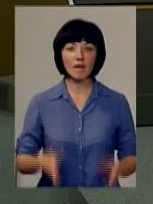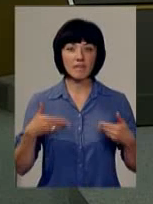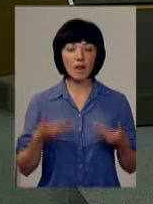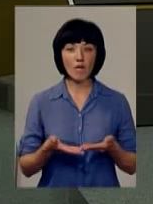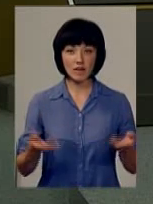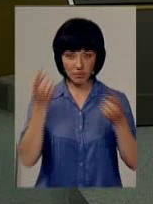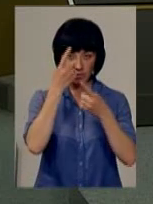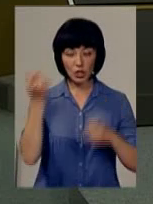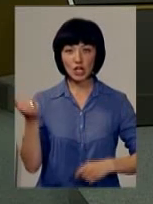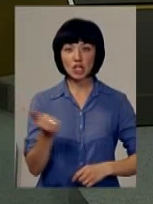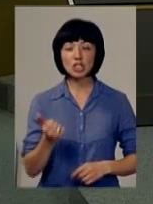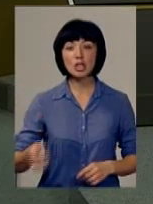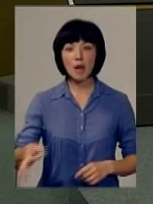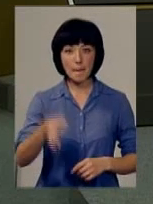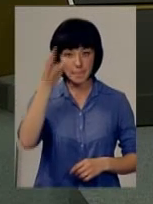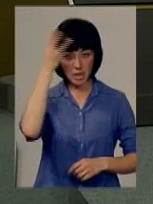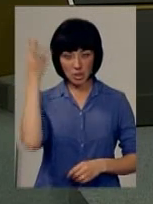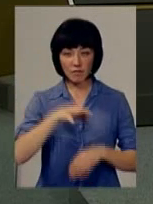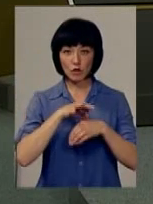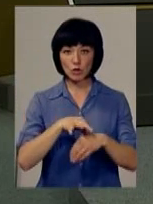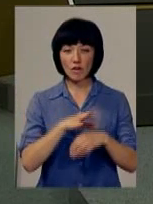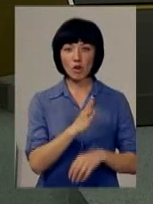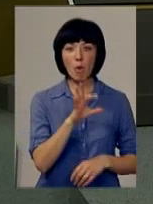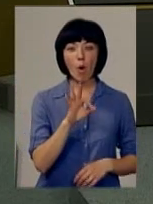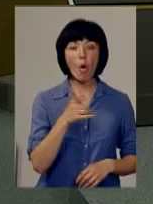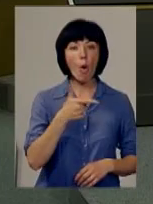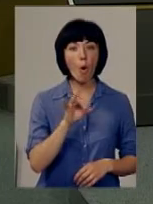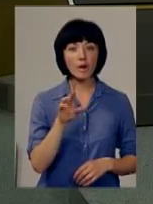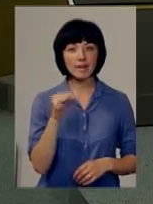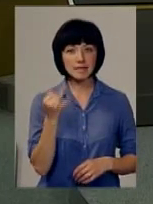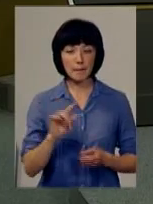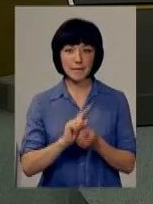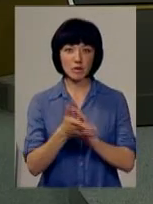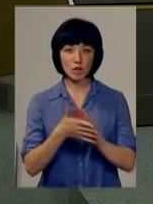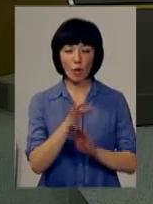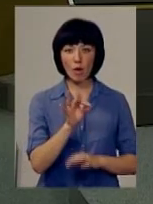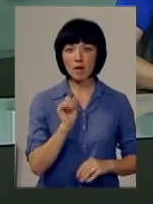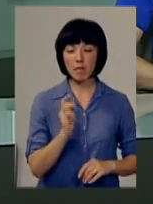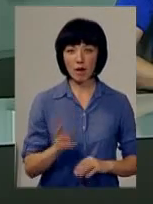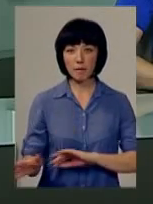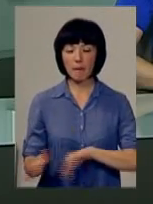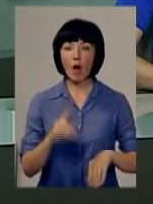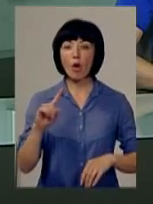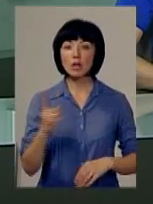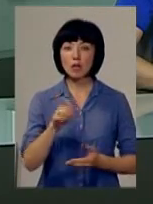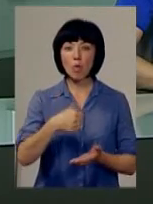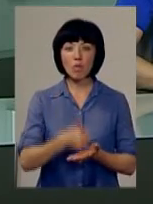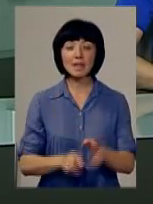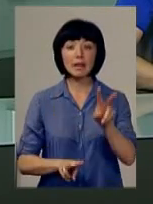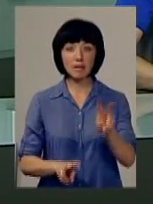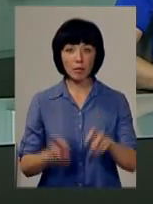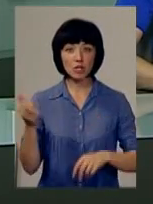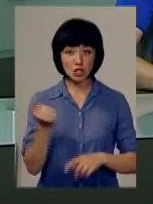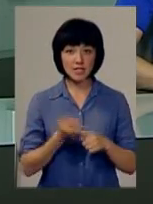Вітаю! В ефірі Тиждень Хмельниччини. У студії Володимир Горденський та перекладач на жестову мову Ольга Ребак. Одна з головних тем цього